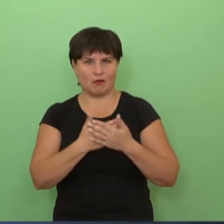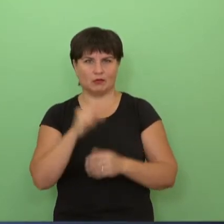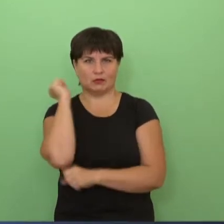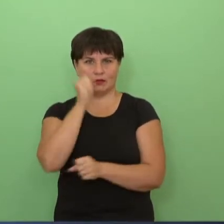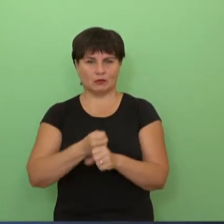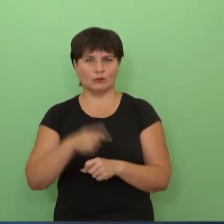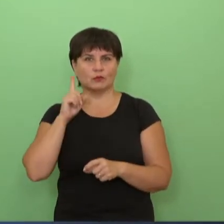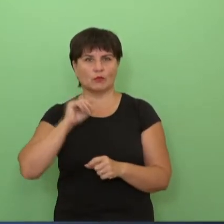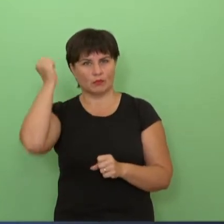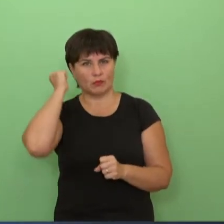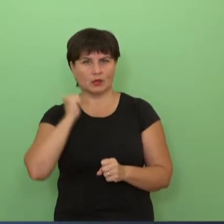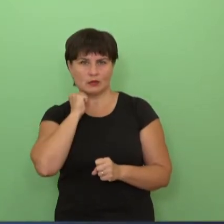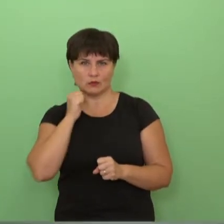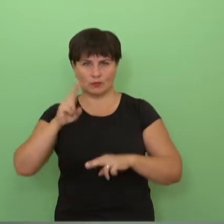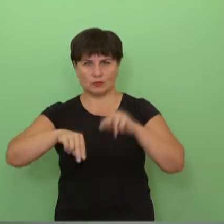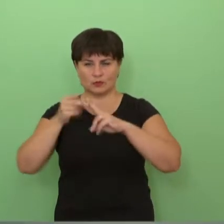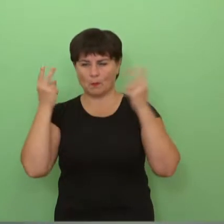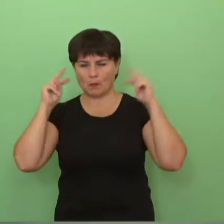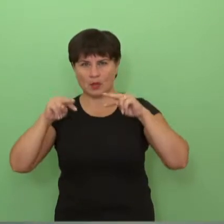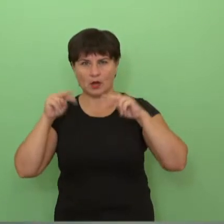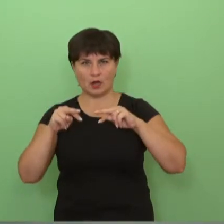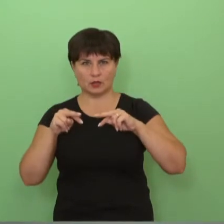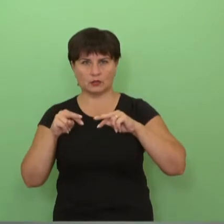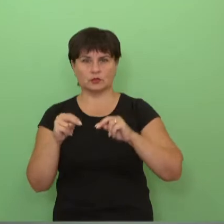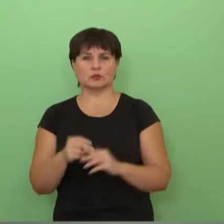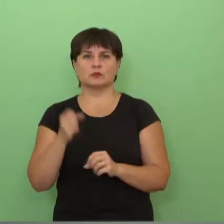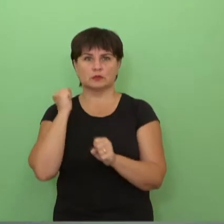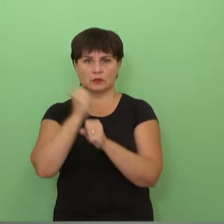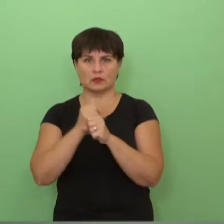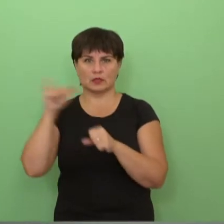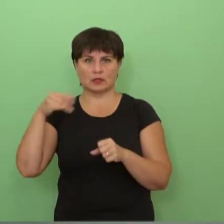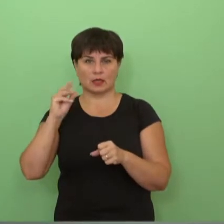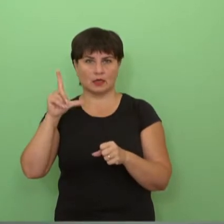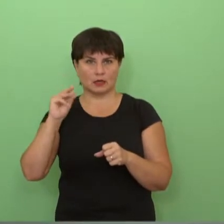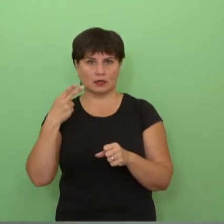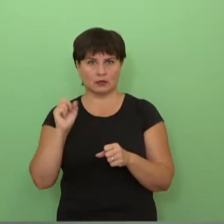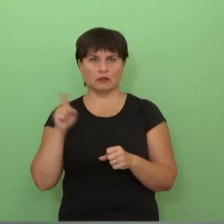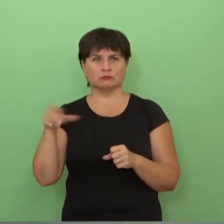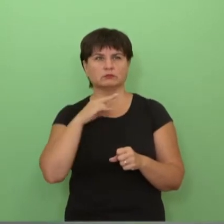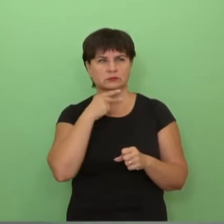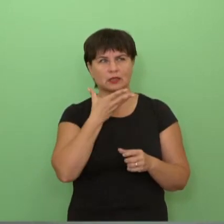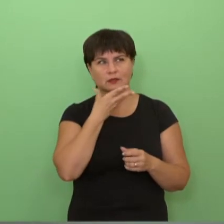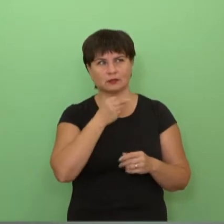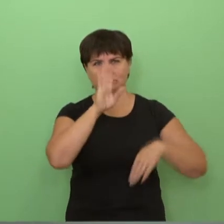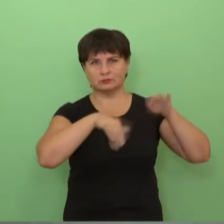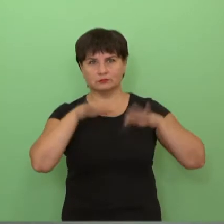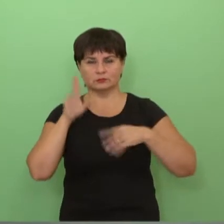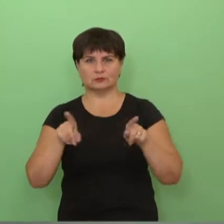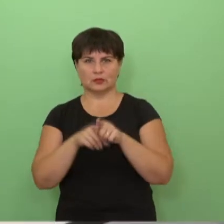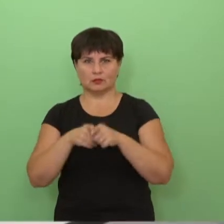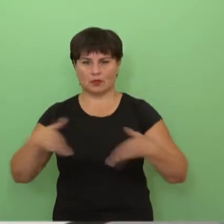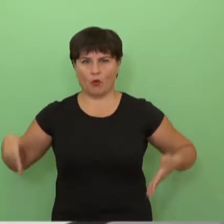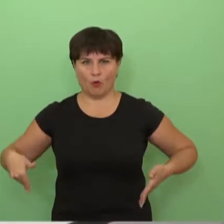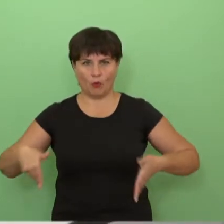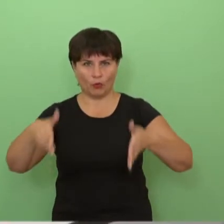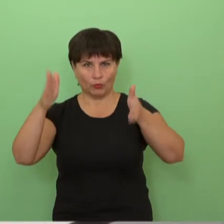vieną klasę ir didėjai mokyklos koridoriai. Tikrai racionaliai perskaičiavę pro gimnazijos asignavimams skirtas lėšas iš